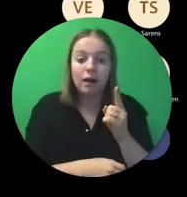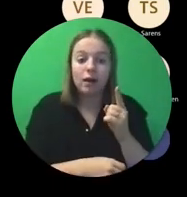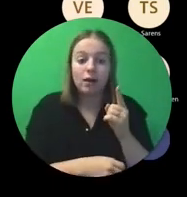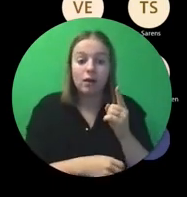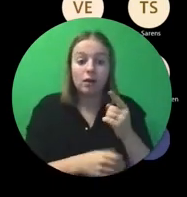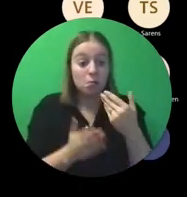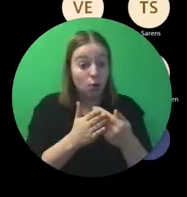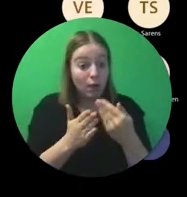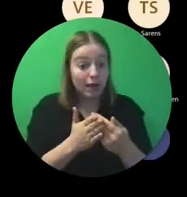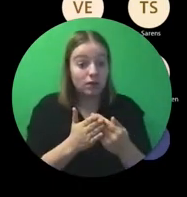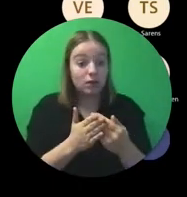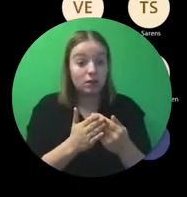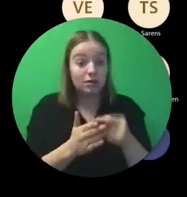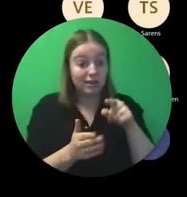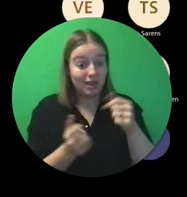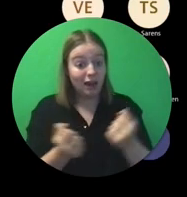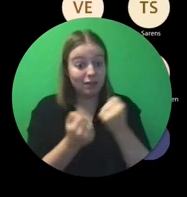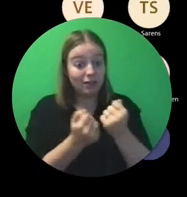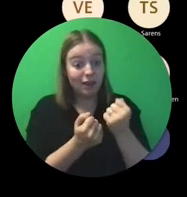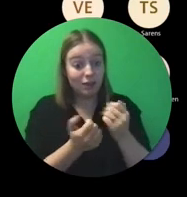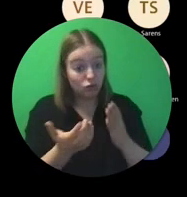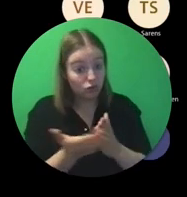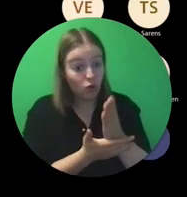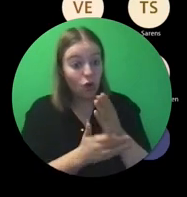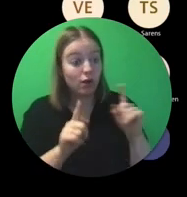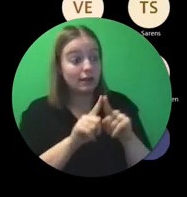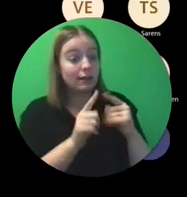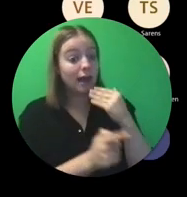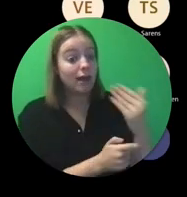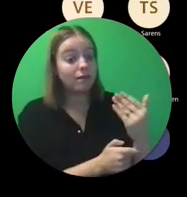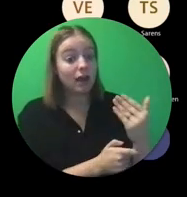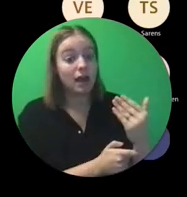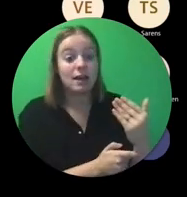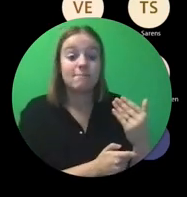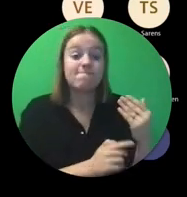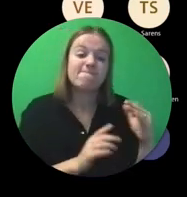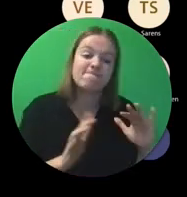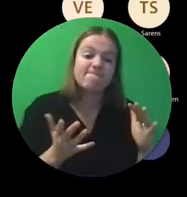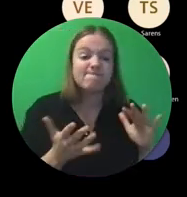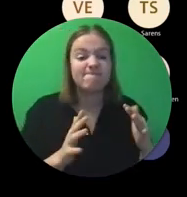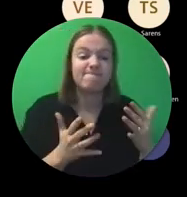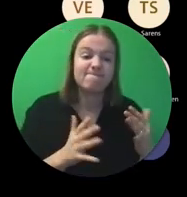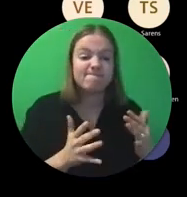bewezen dat een bepaalde activiteit, zoals ze voorzien was in de aanvraag, gerealiseerd?